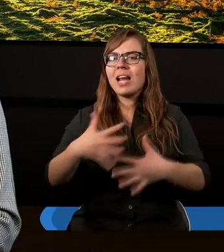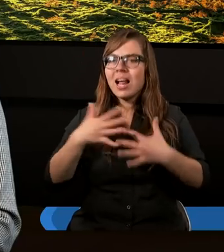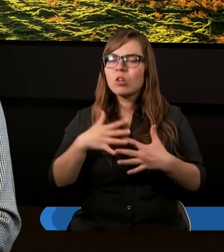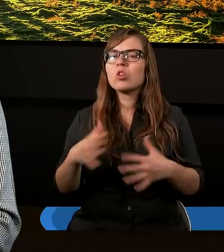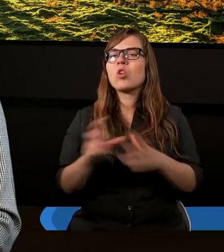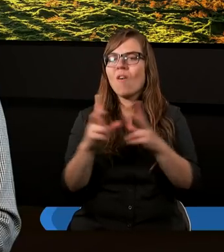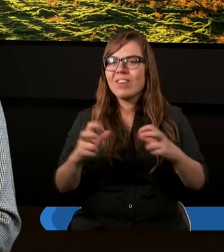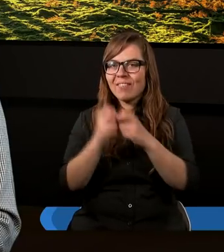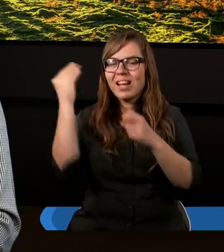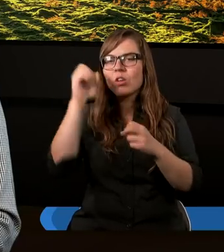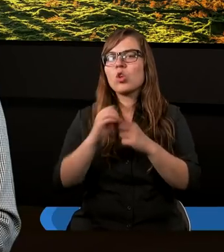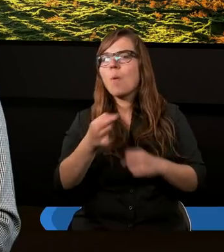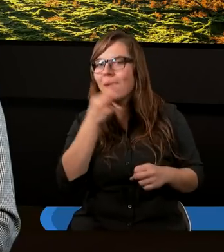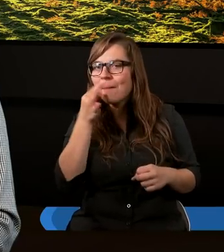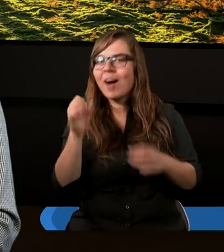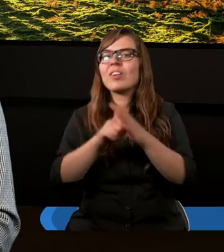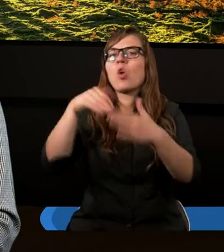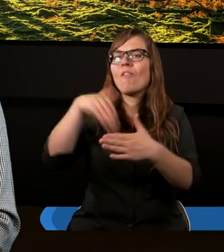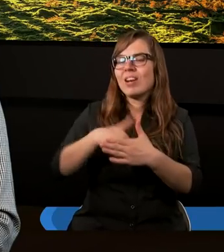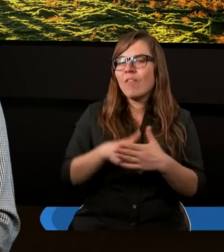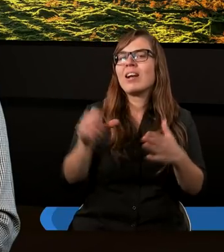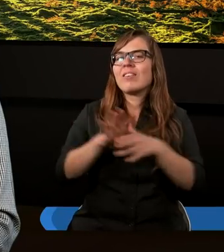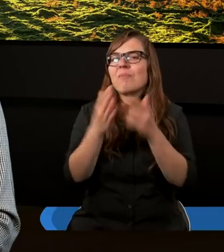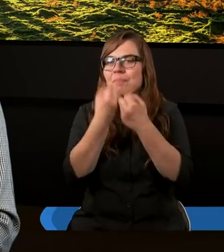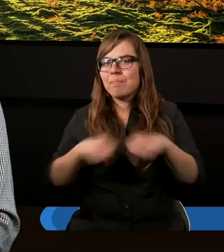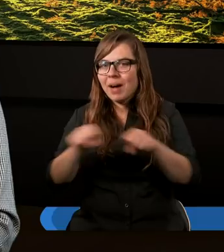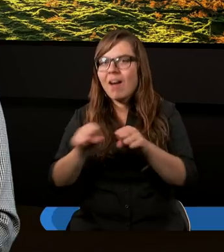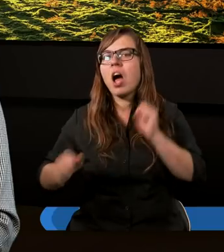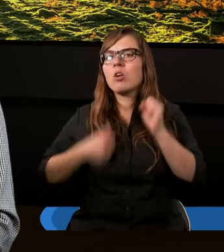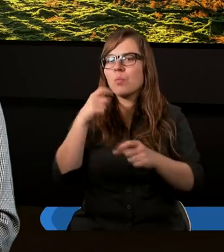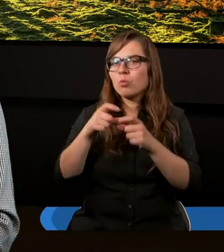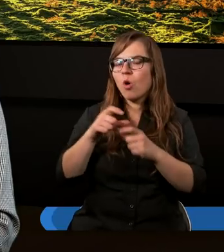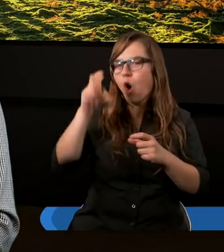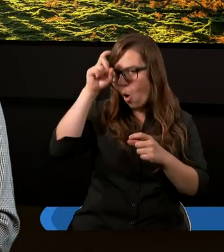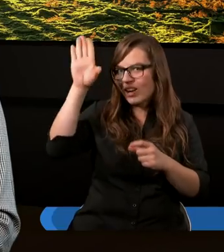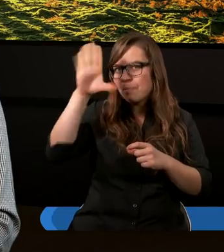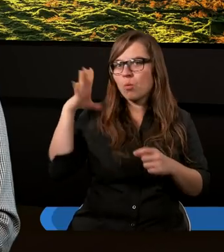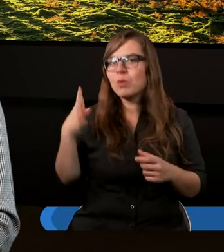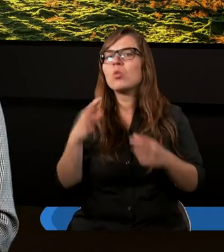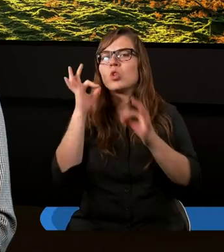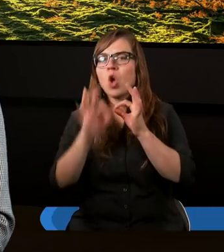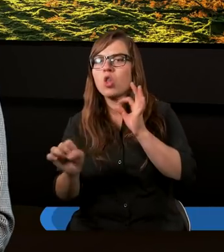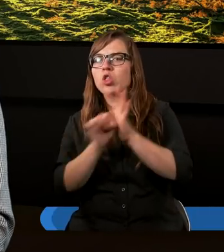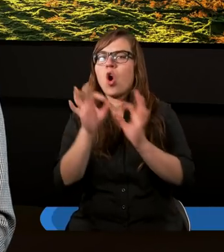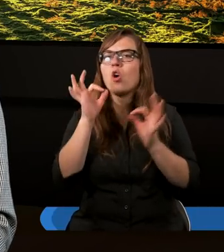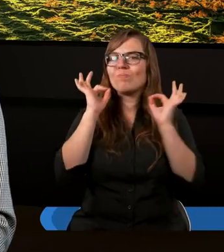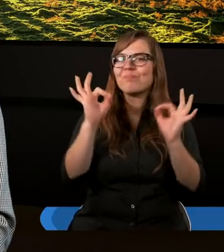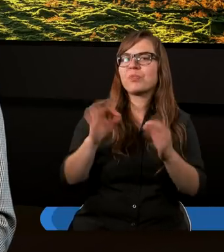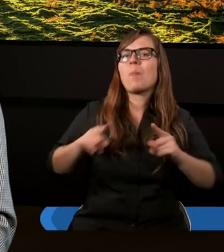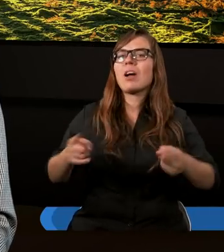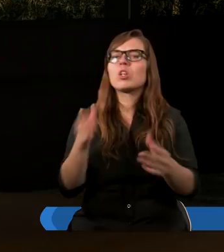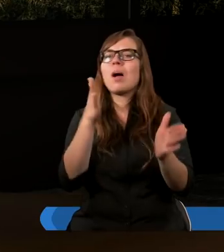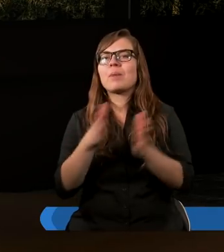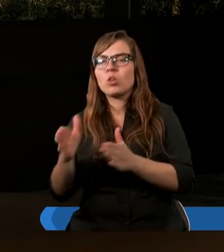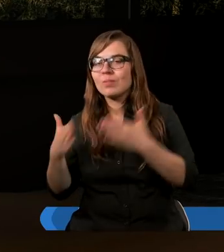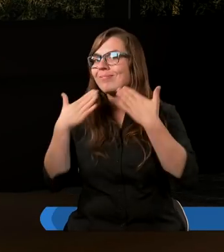nauki, do wykrywania błędów, do poprawy, do wychowywania w sprawiedliwości, aby człowiek Boży był doskonały do wszelkiego dobrego dzieła przygotowany.